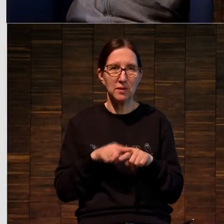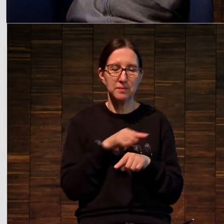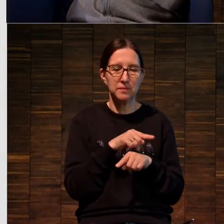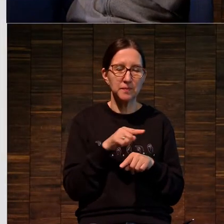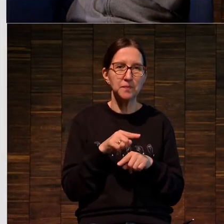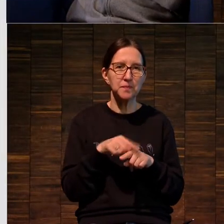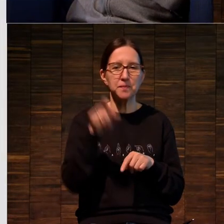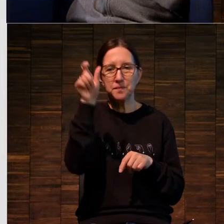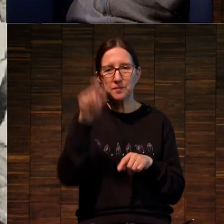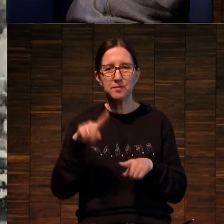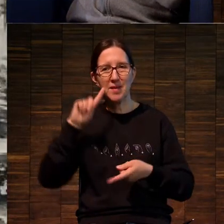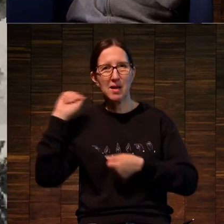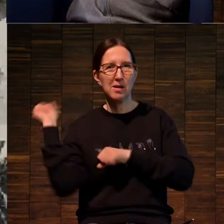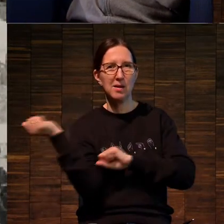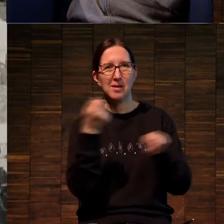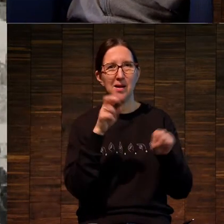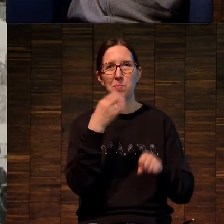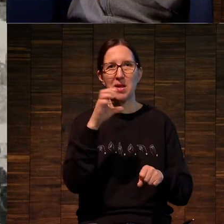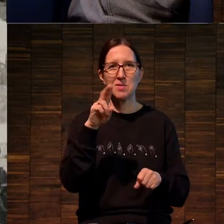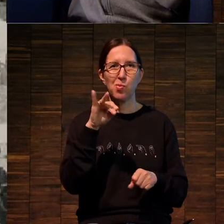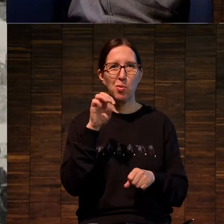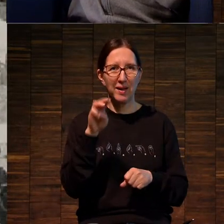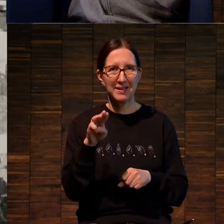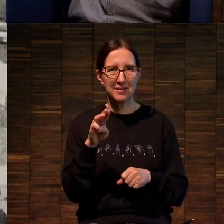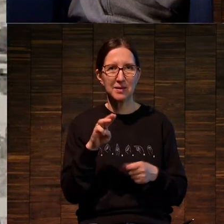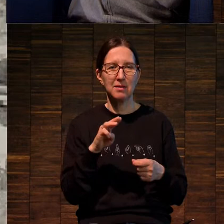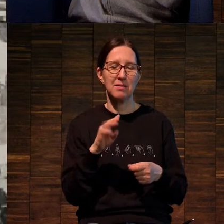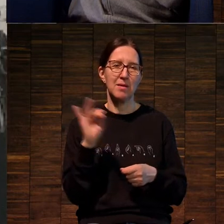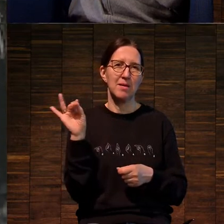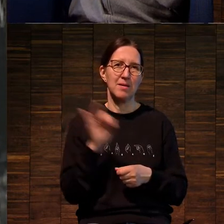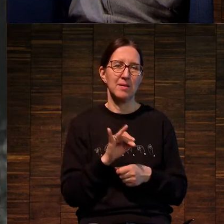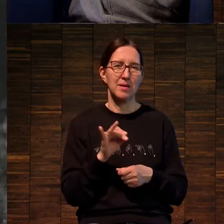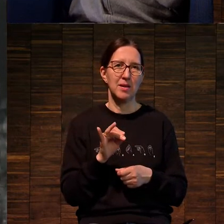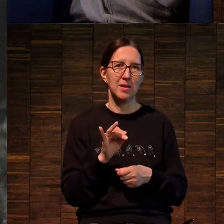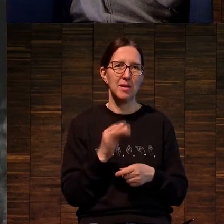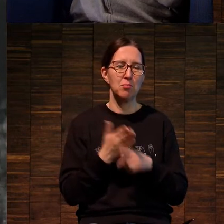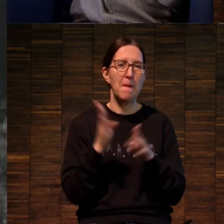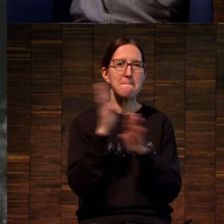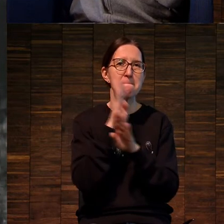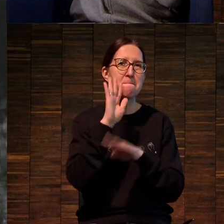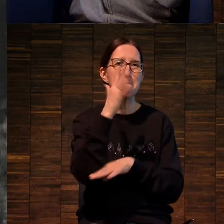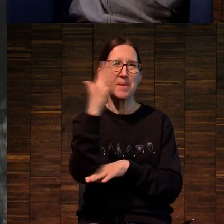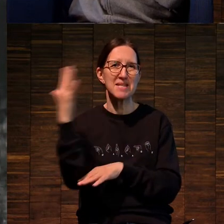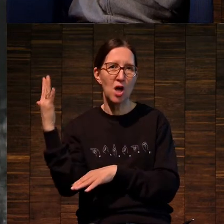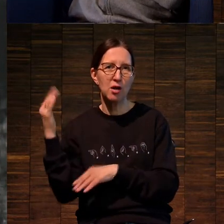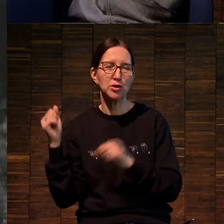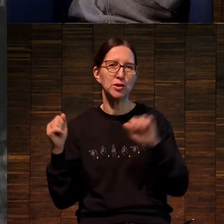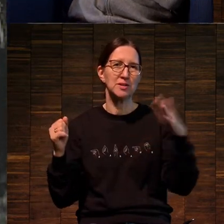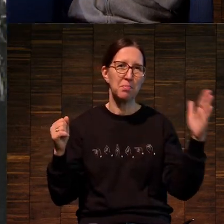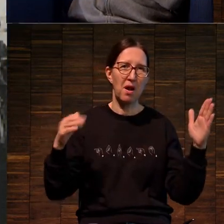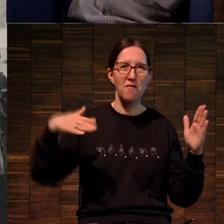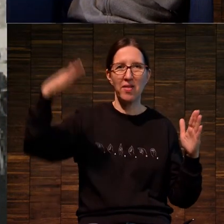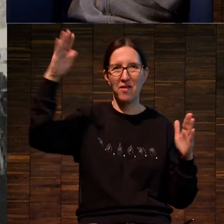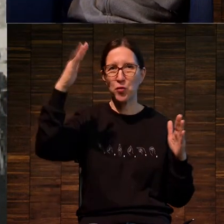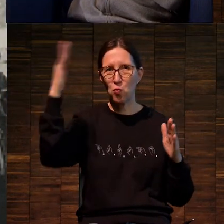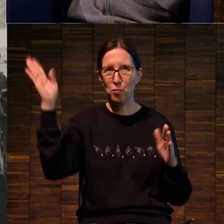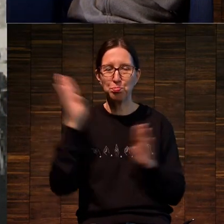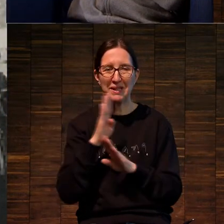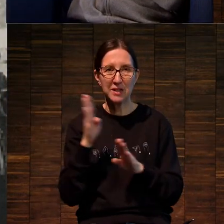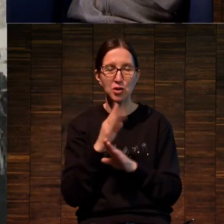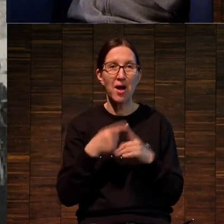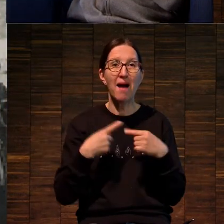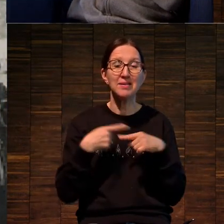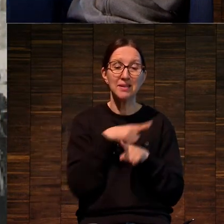бейсболиста, какие-то кусочки пейзажа справа, слева, наверху. И